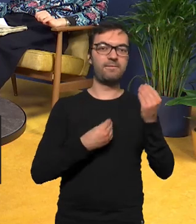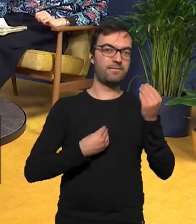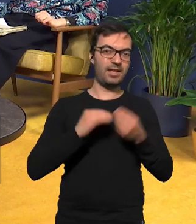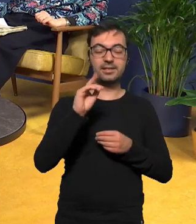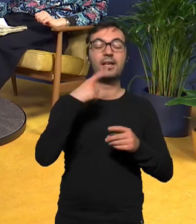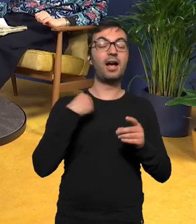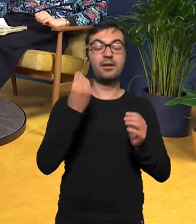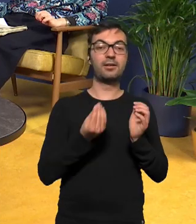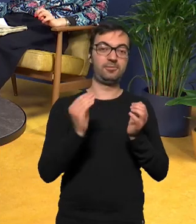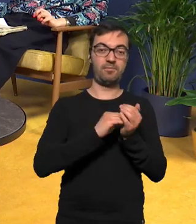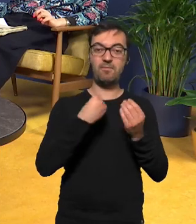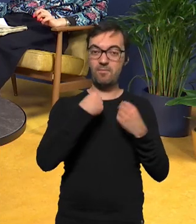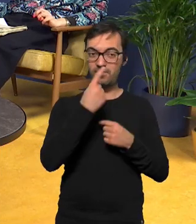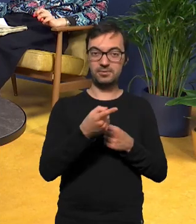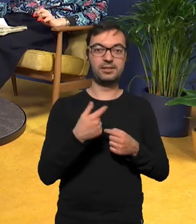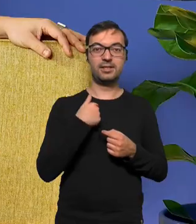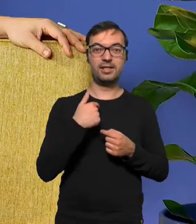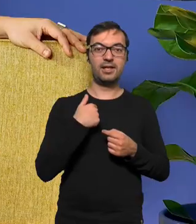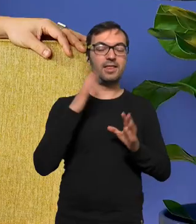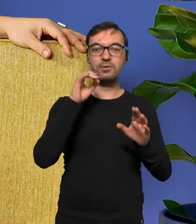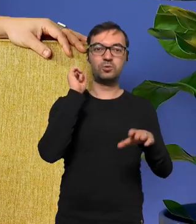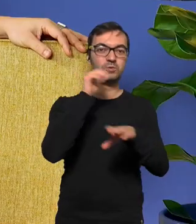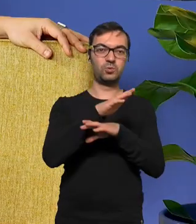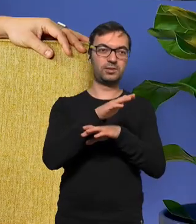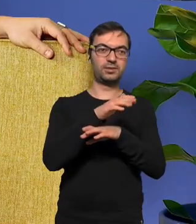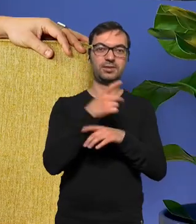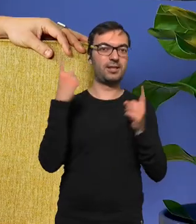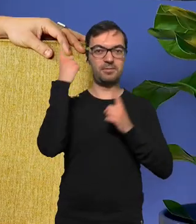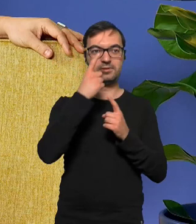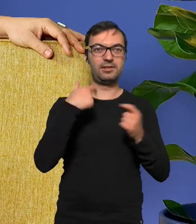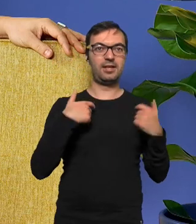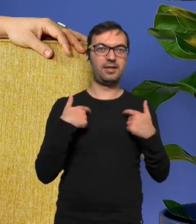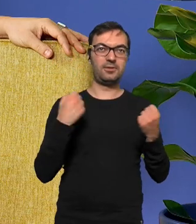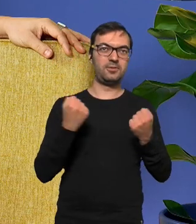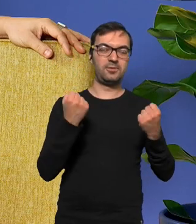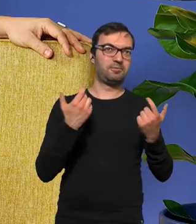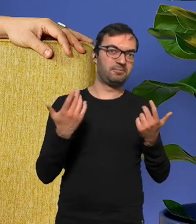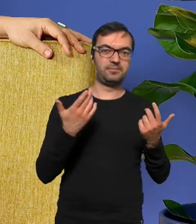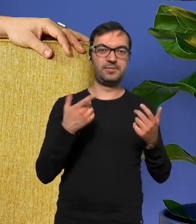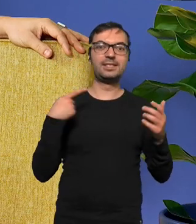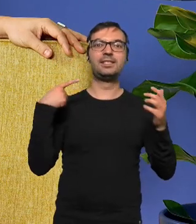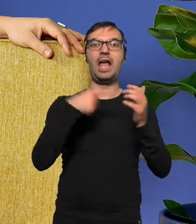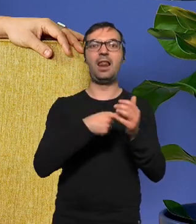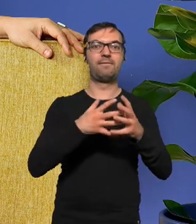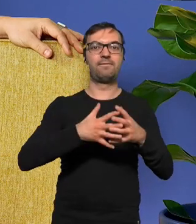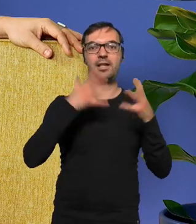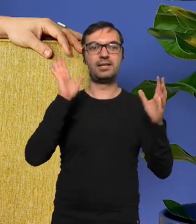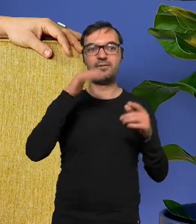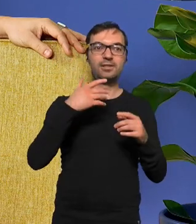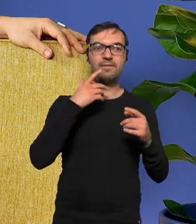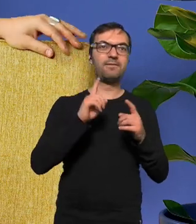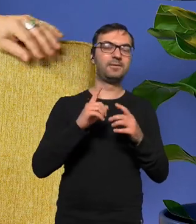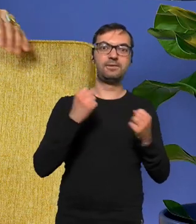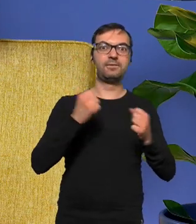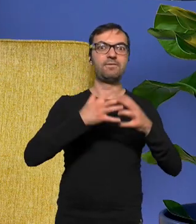a ja dodam jeszcze że ja mam coś takiego że ja nie zakładam jakiś sobie wysokich celów a nawet nie powiem że